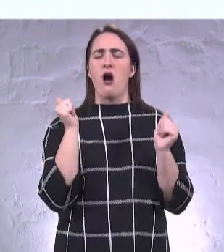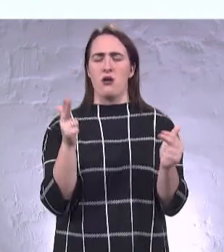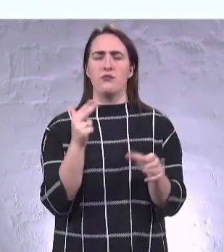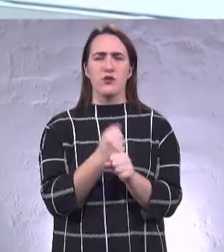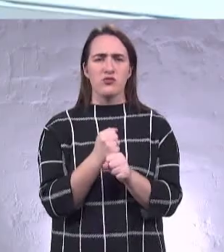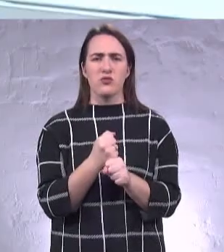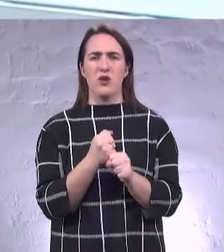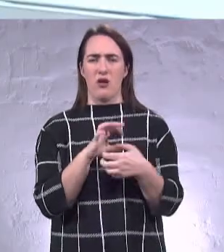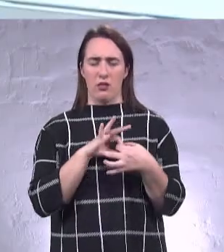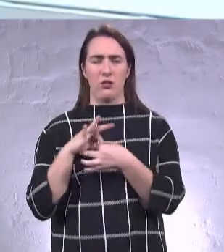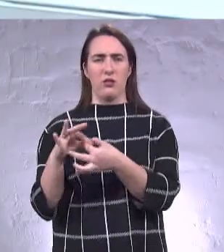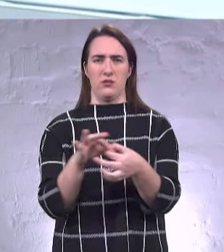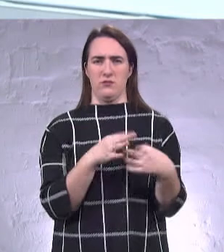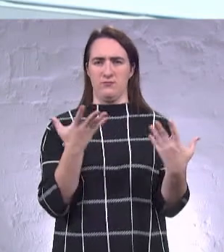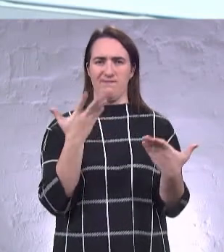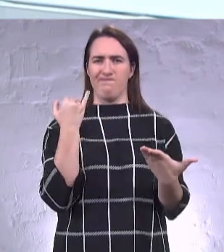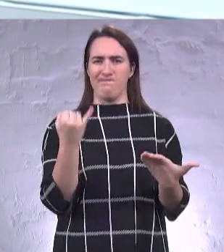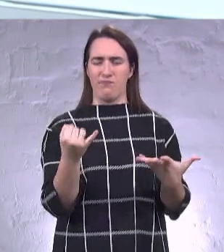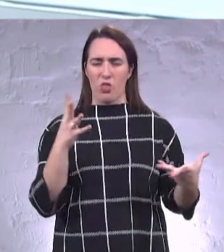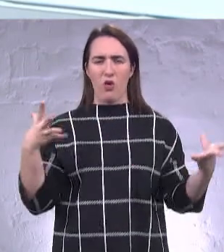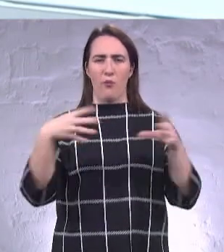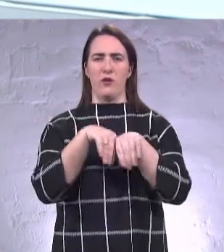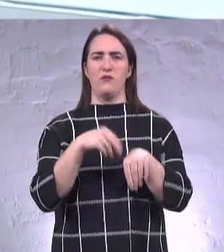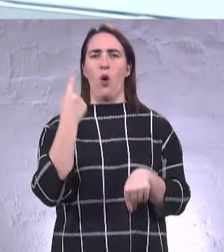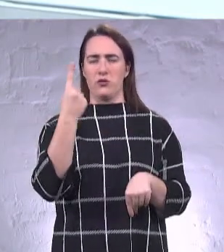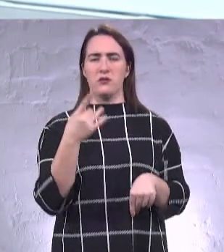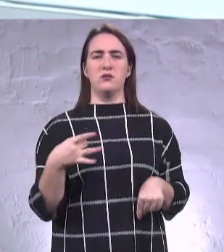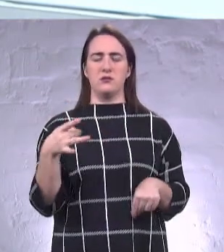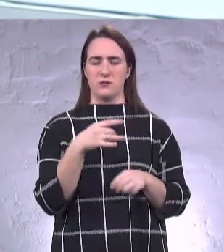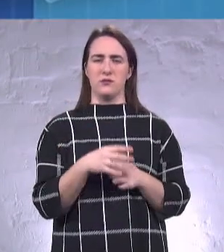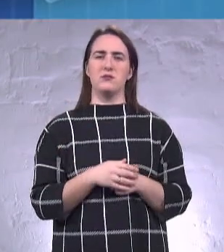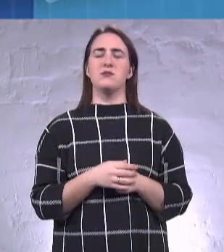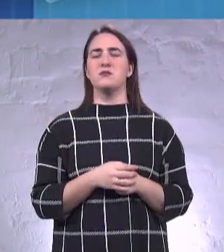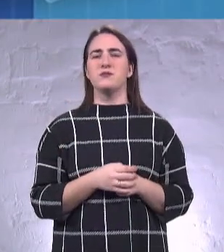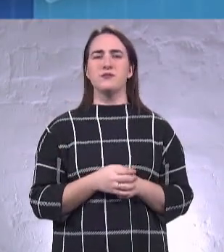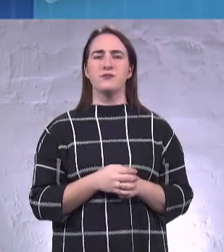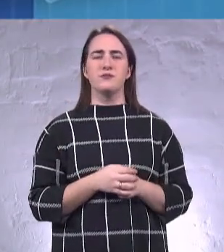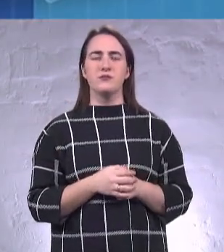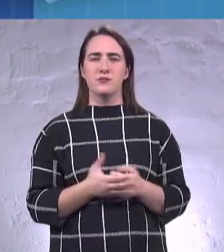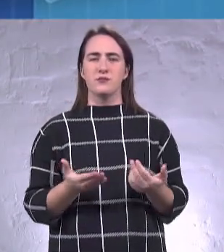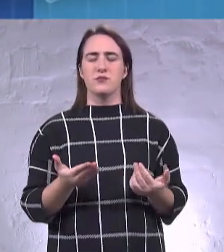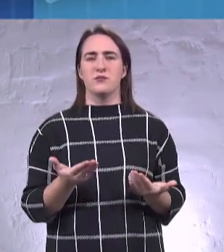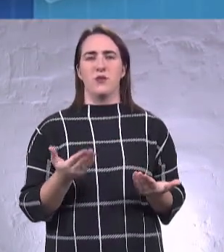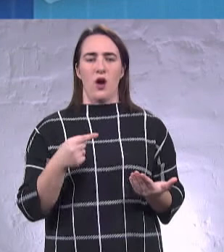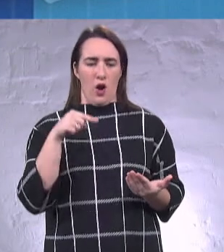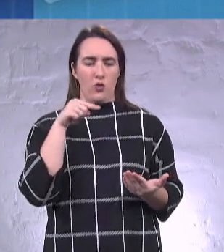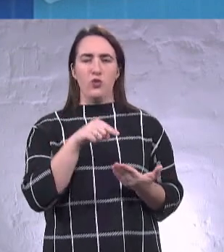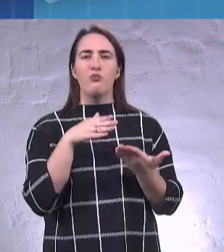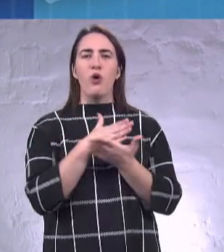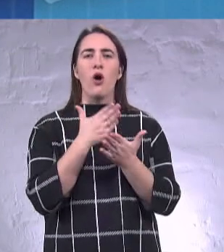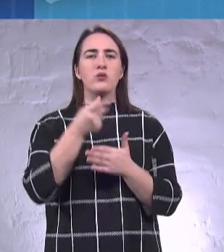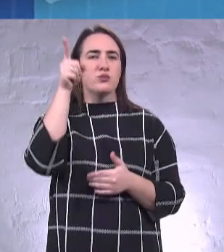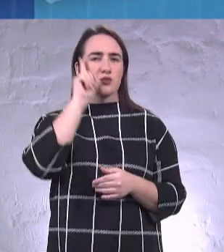'єднується не таким чином, так? Якщо об'єднувати? Звичайно. Об'єднується в кругом актілом, або так. Так, класична, а тут політична доцільність.